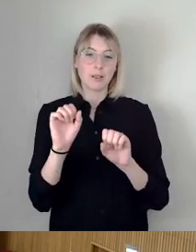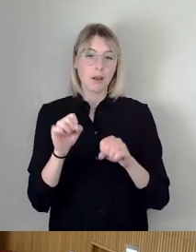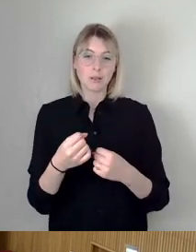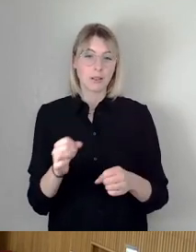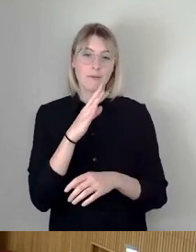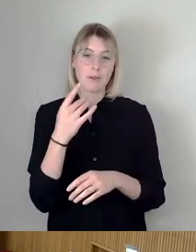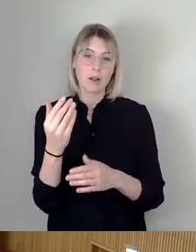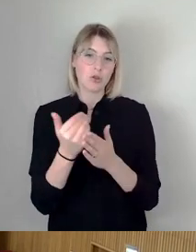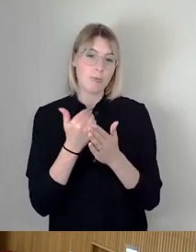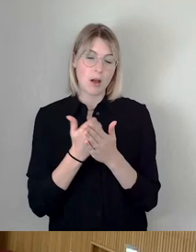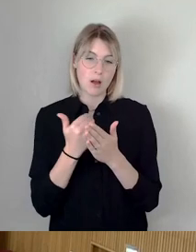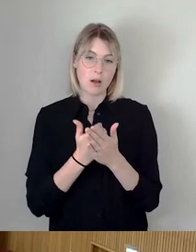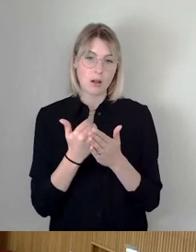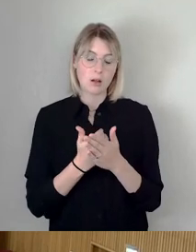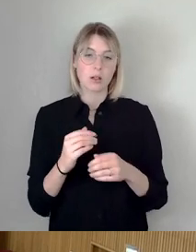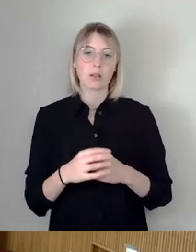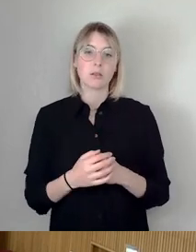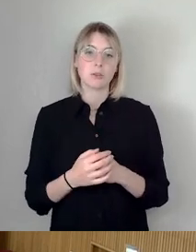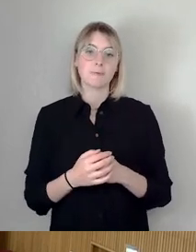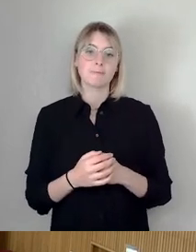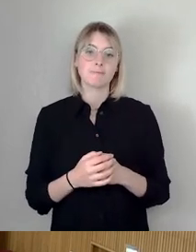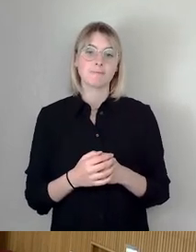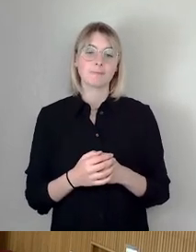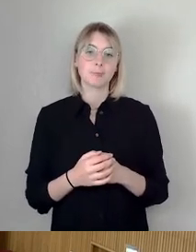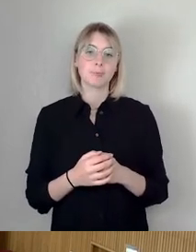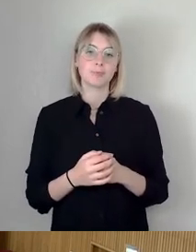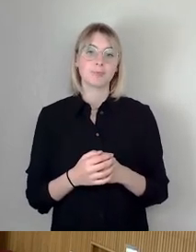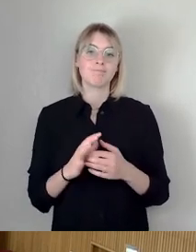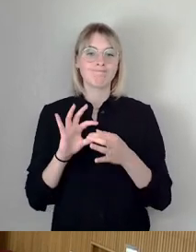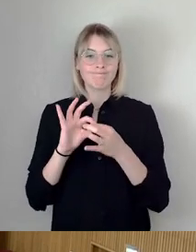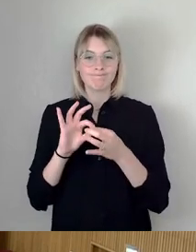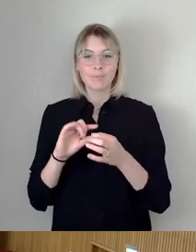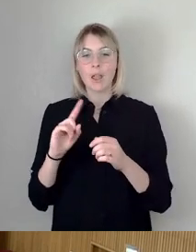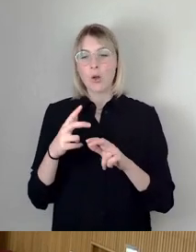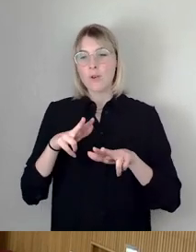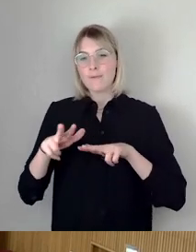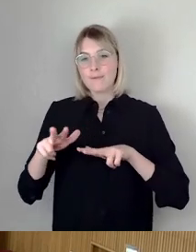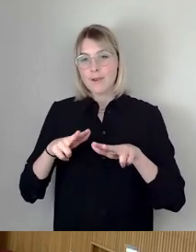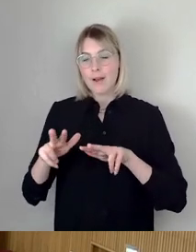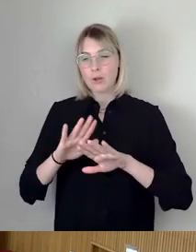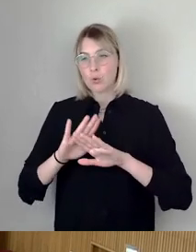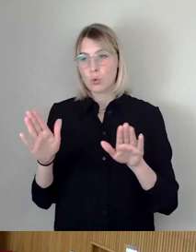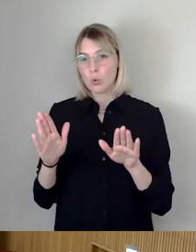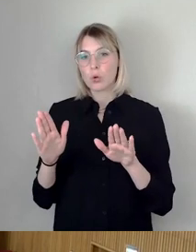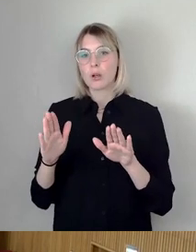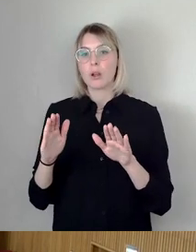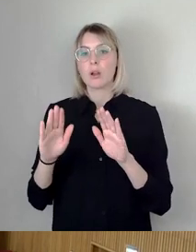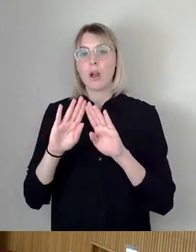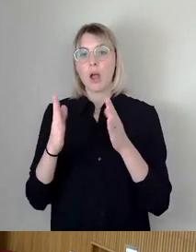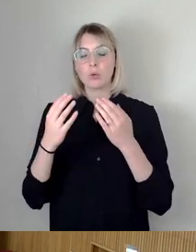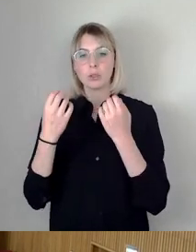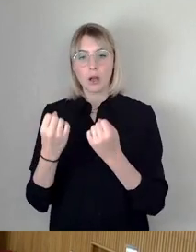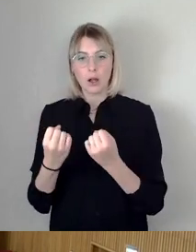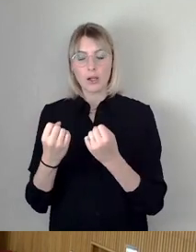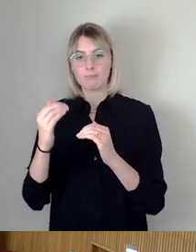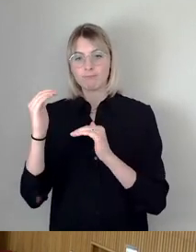Damit einher gehen Einschnitte auch innerhalb der Verwaltung, ohne die ein ausgeglichener Haushalt nicht zu erreichen ist. Ich sage dies